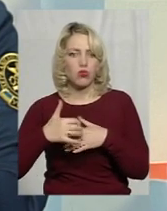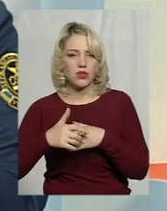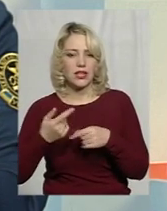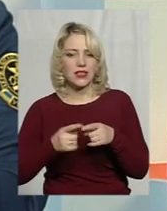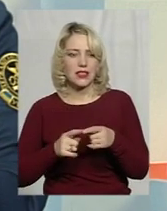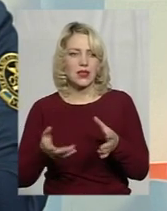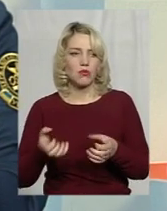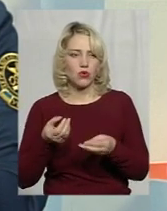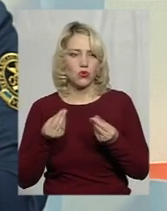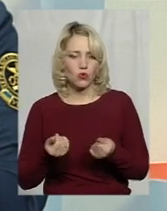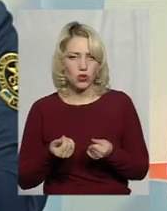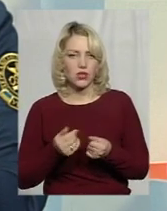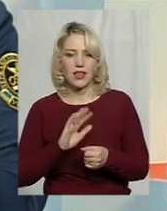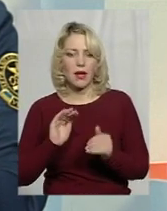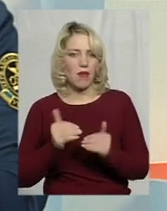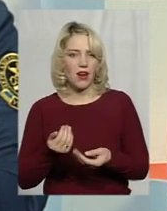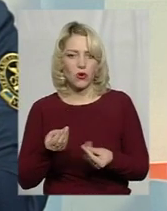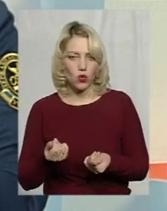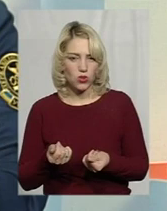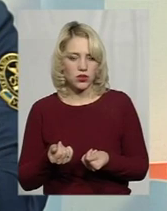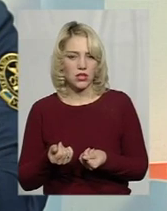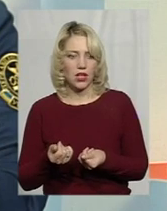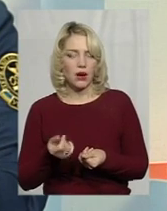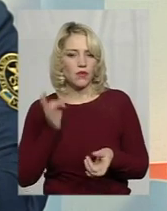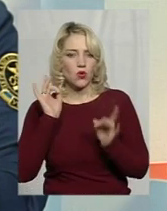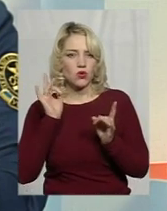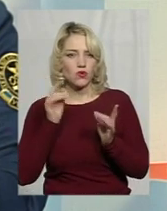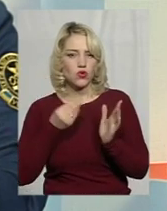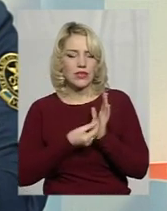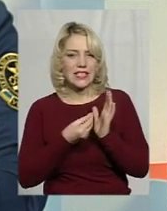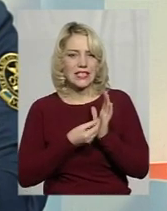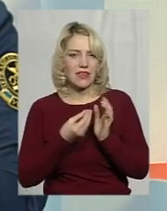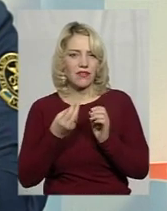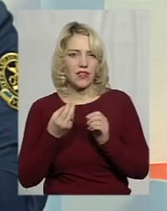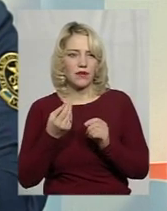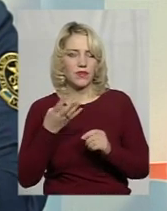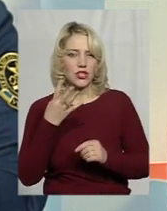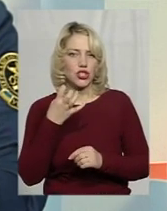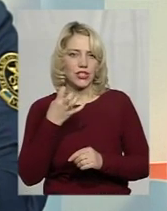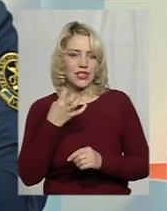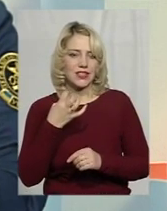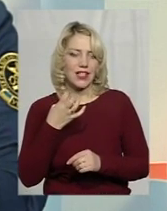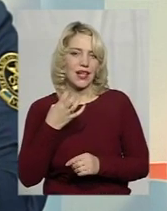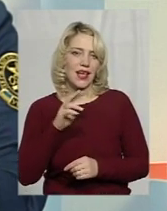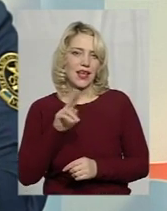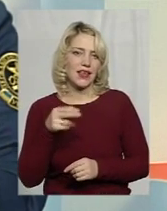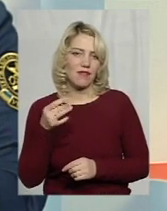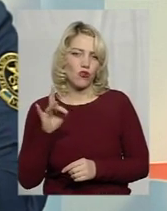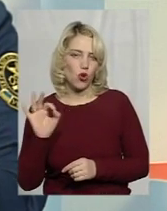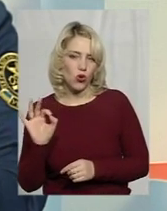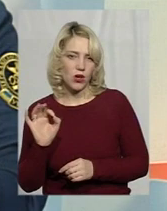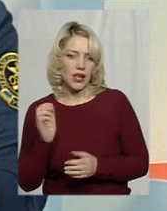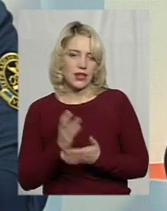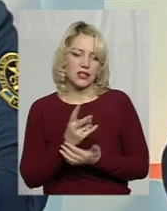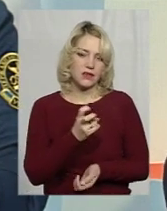за це гроші, і гроші немалі. Там озвучуються цифри на сьогоднішній день від 400 євро. Там є там